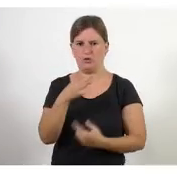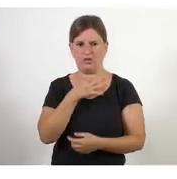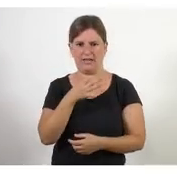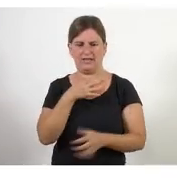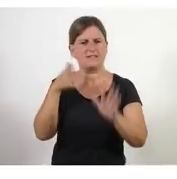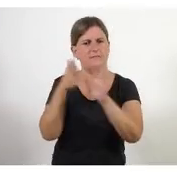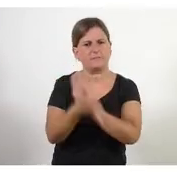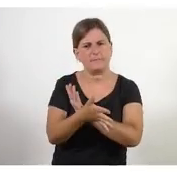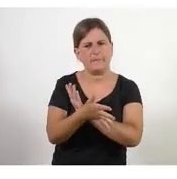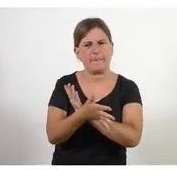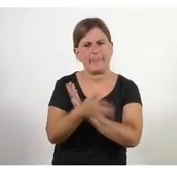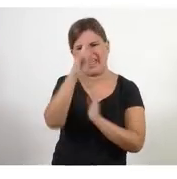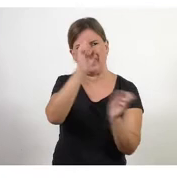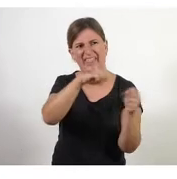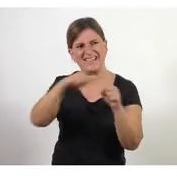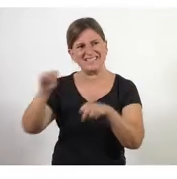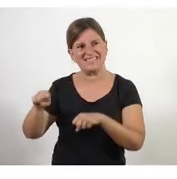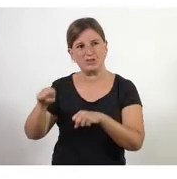prendre aquí bones decisions